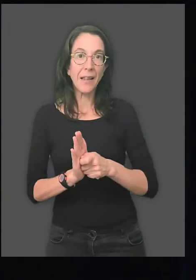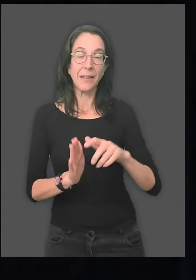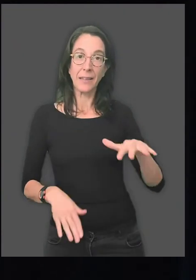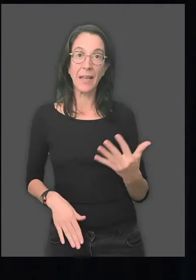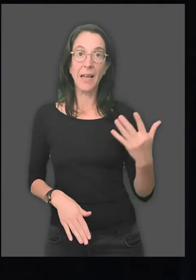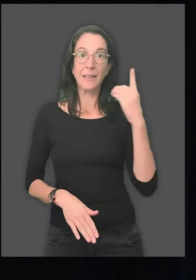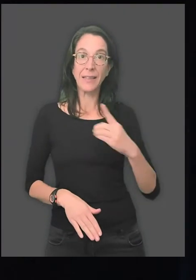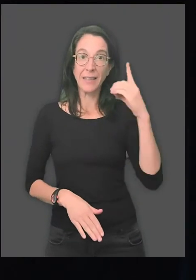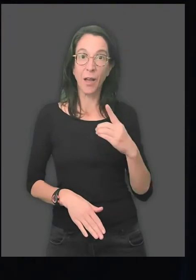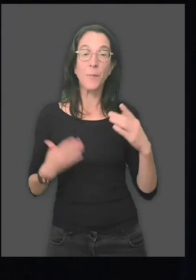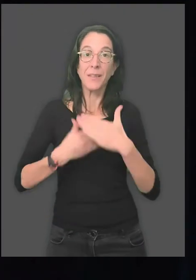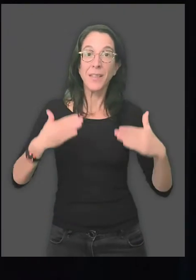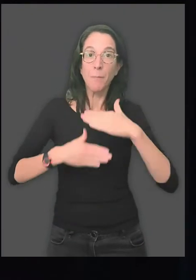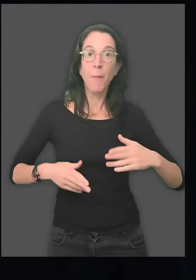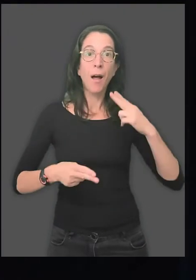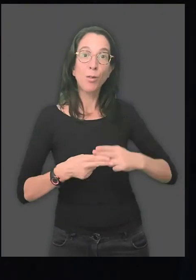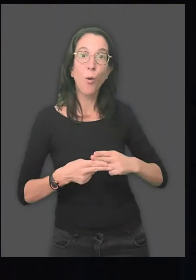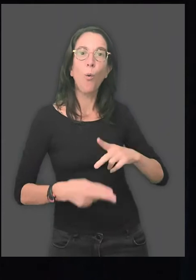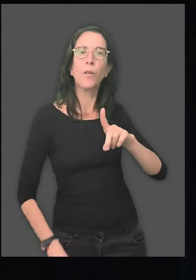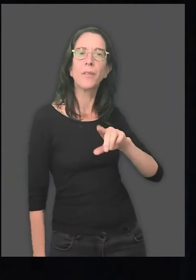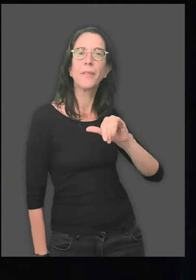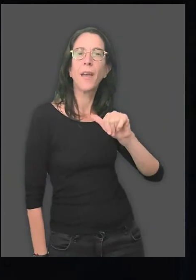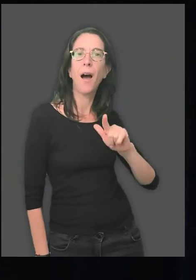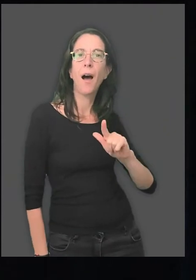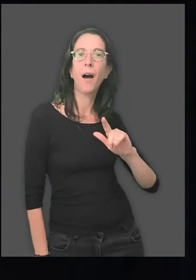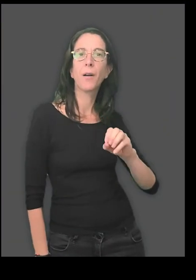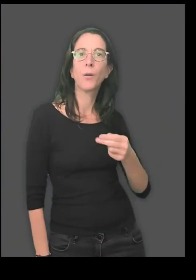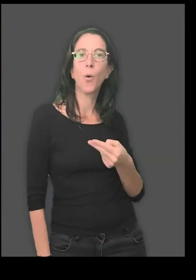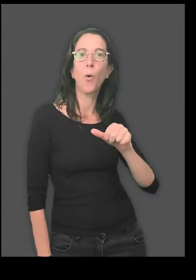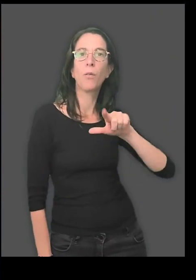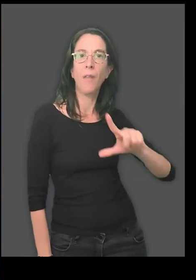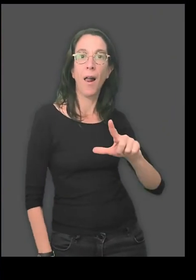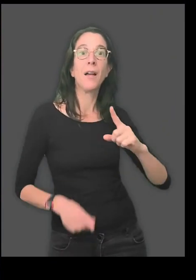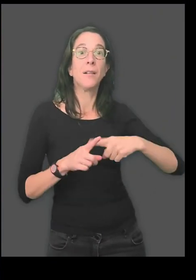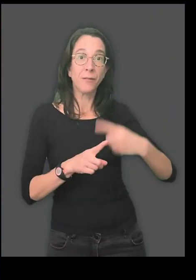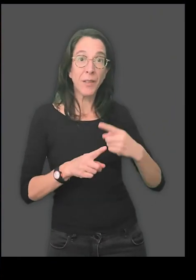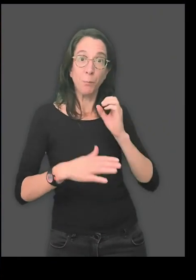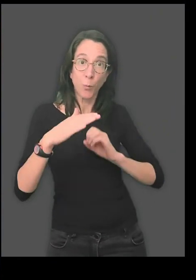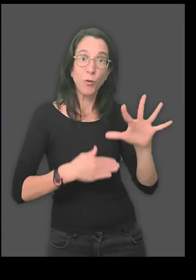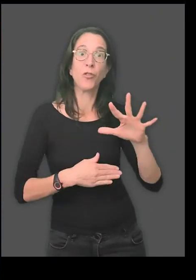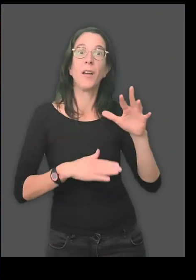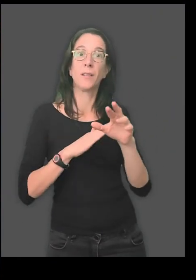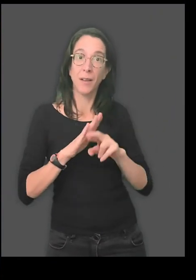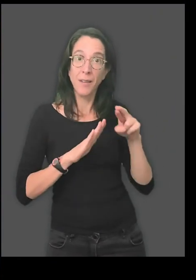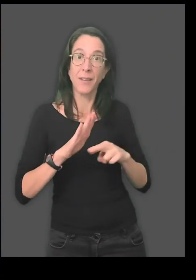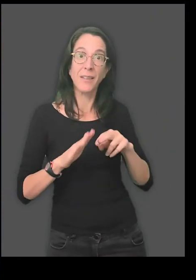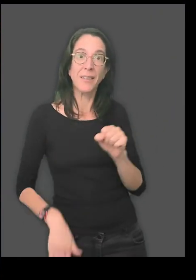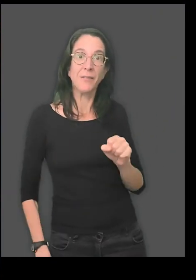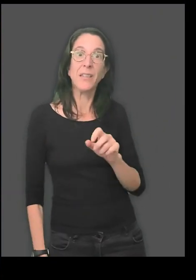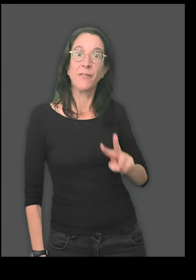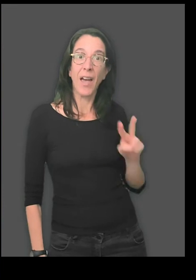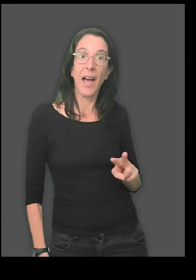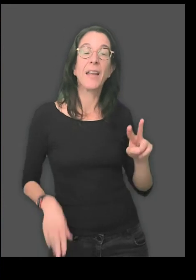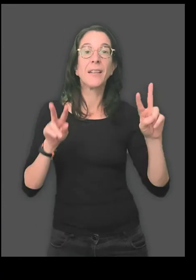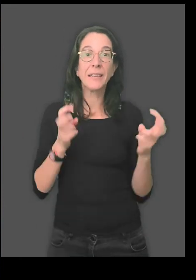Le 15 décembre, au cinéma Diagonal, vous pourrez voir le film de Sylvie Vered, Stella